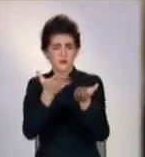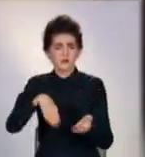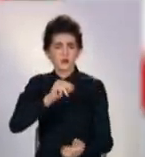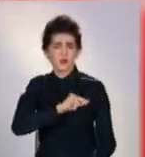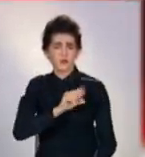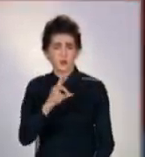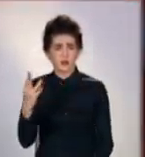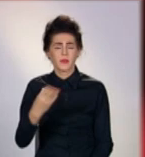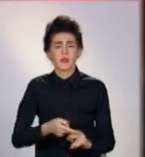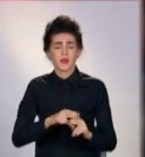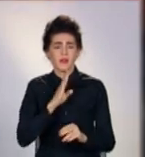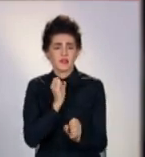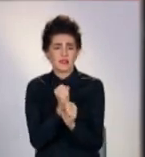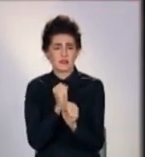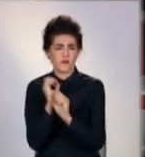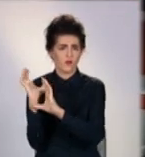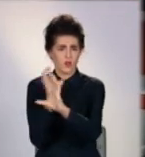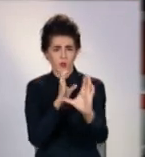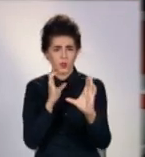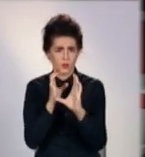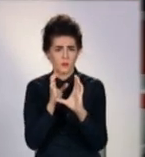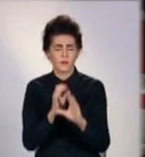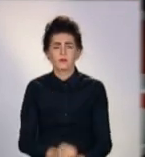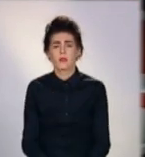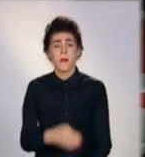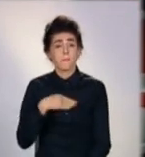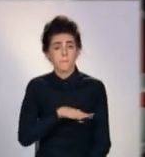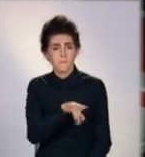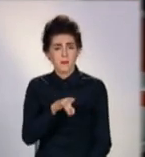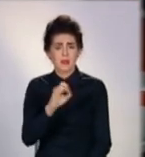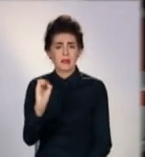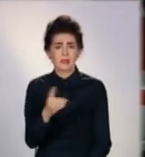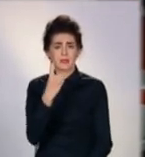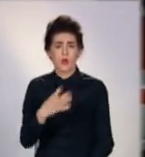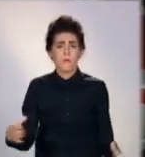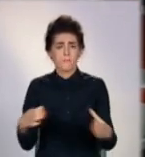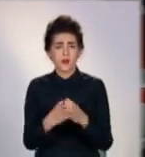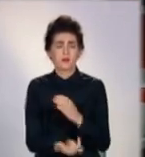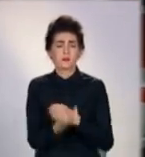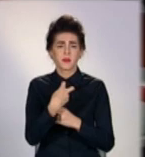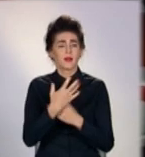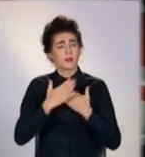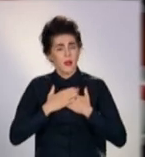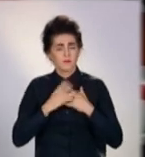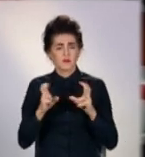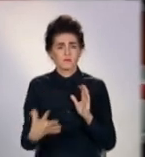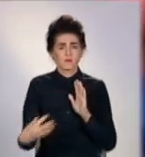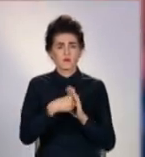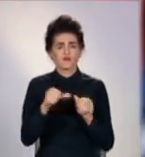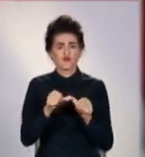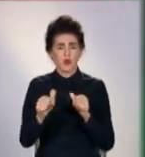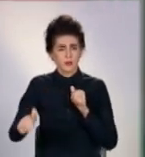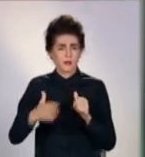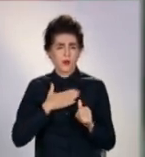швидкій, фельдшерки навіть зняли ролик. Ми одна команда. Приходи к нам. Стань частю нашої команди.